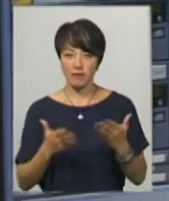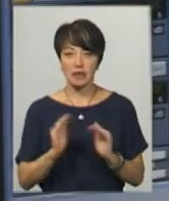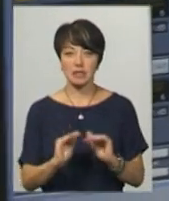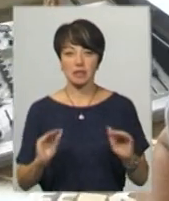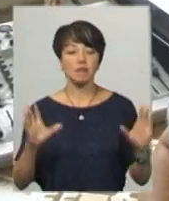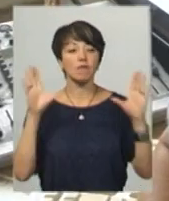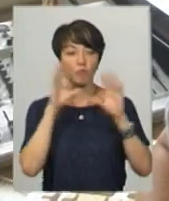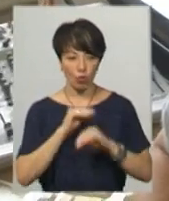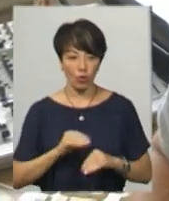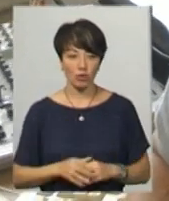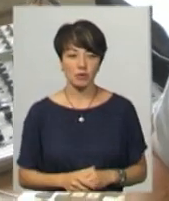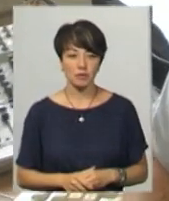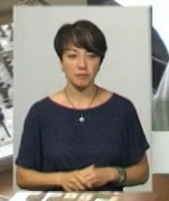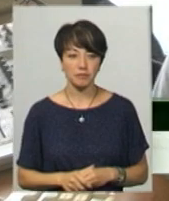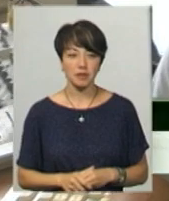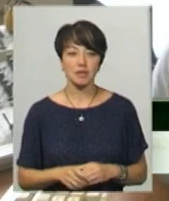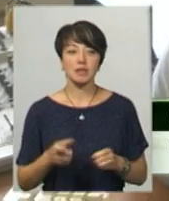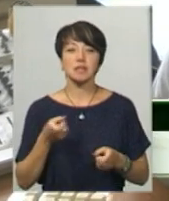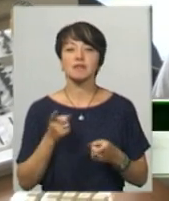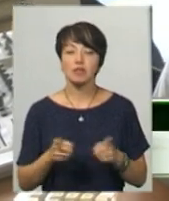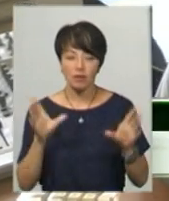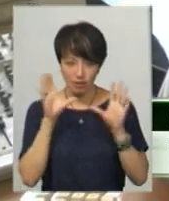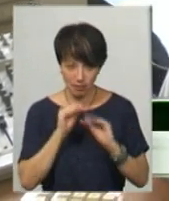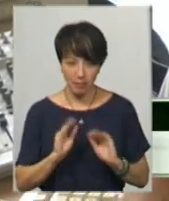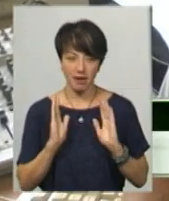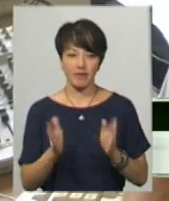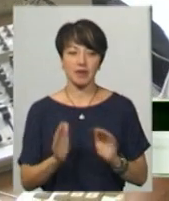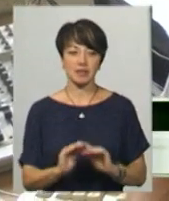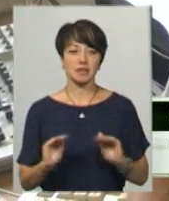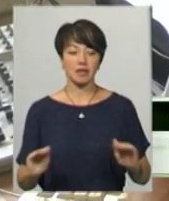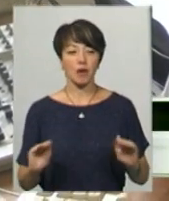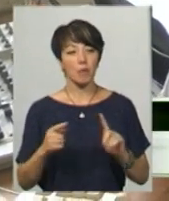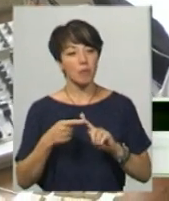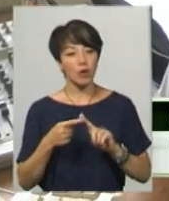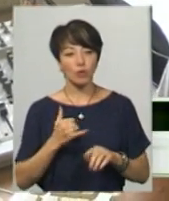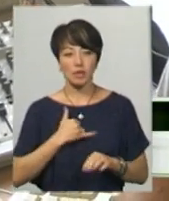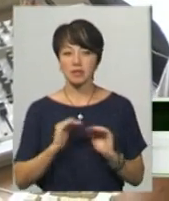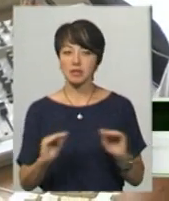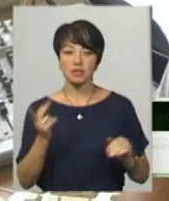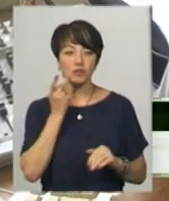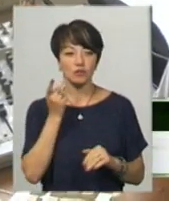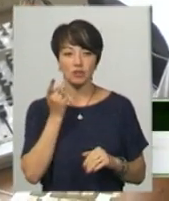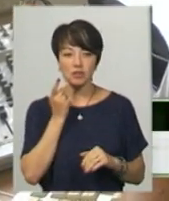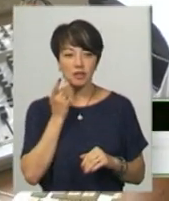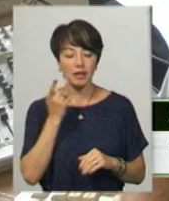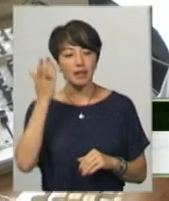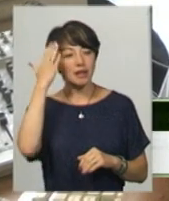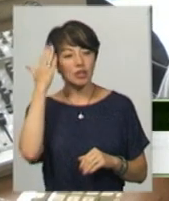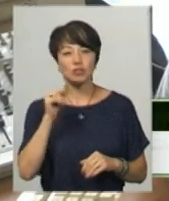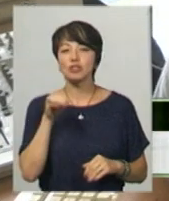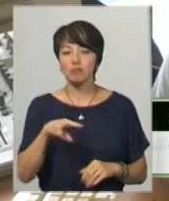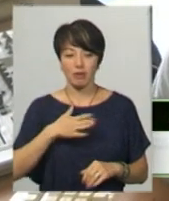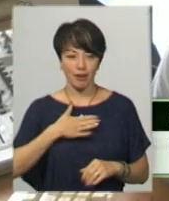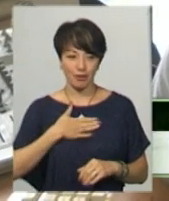що діти впораються. «Звичайно, справляться. По-перше, в нас діти завжди таландовитіші за наше